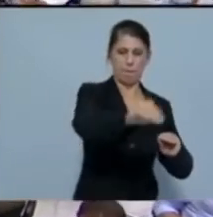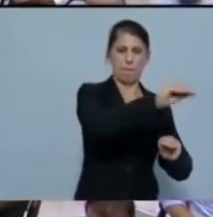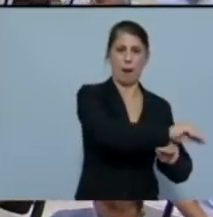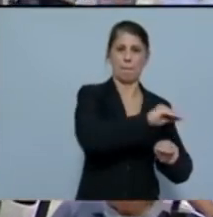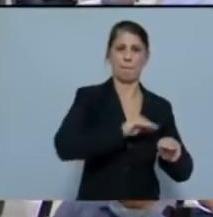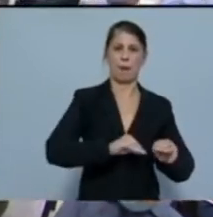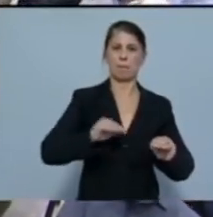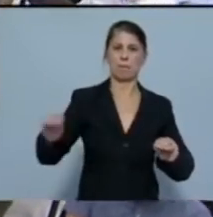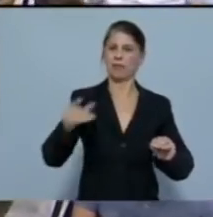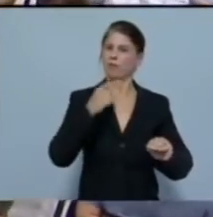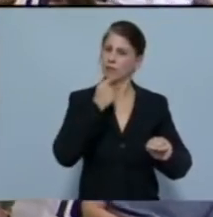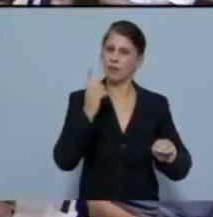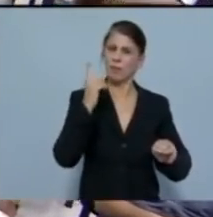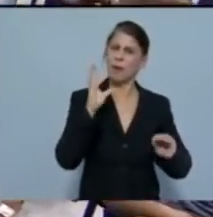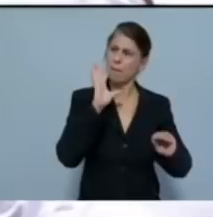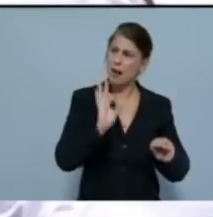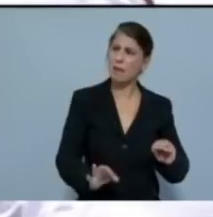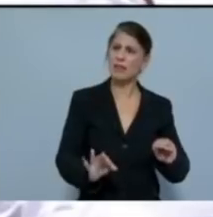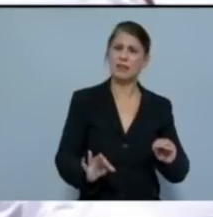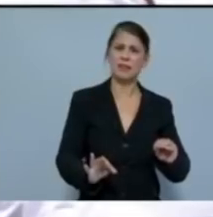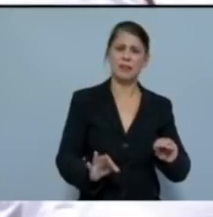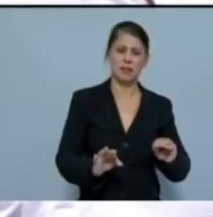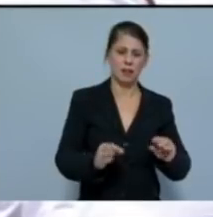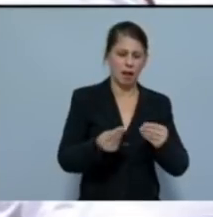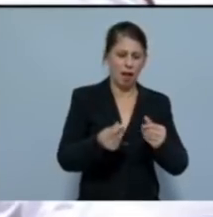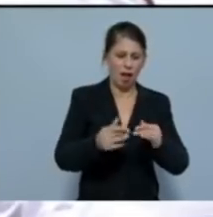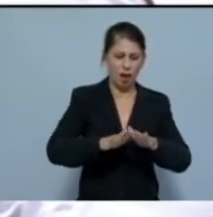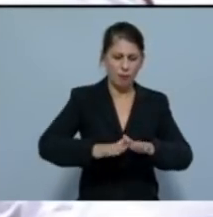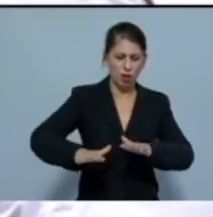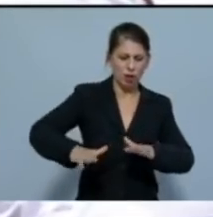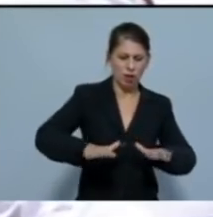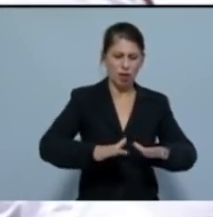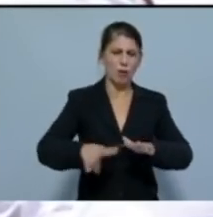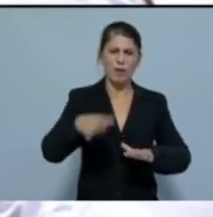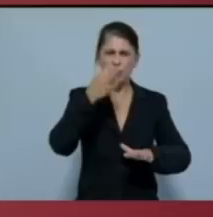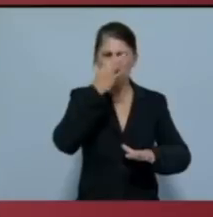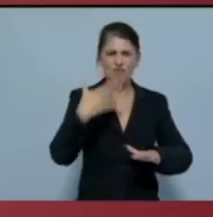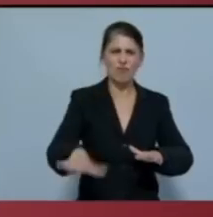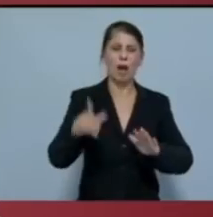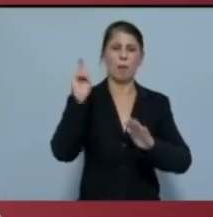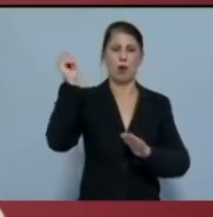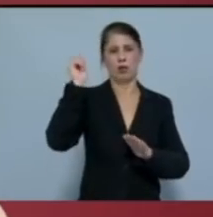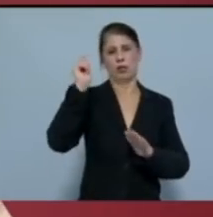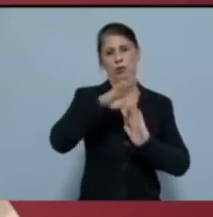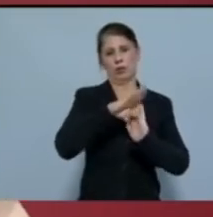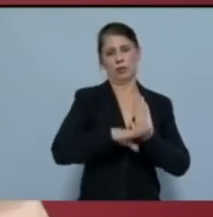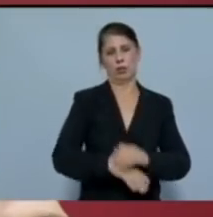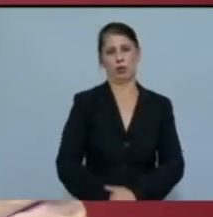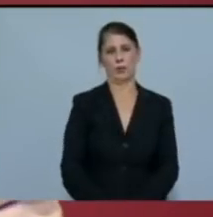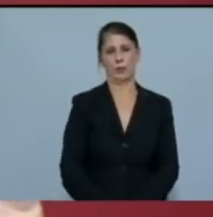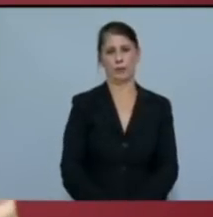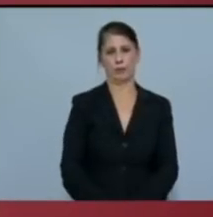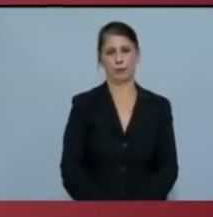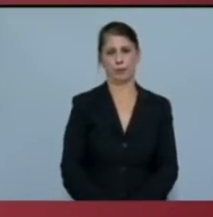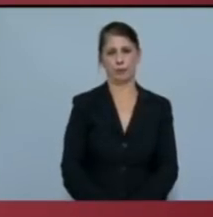μέσα σε μια πραγματικά κινούμενη άμμο αυτού του σάπιου πολιτικού συστήματος. Αυτή